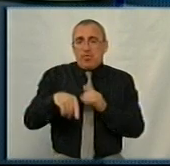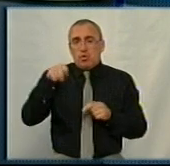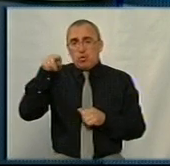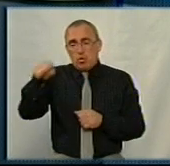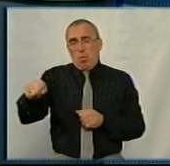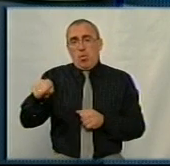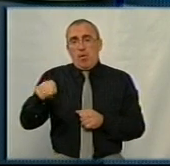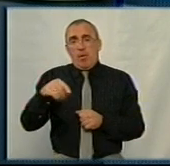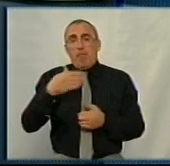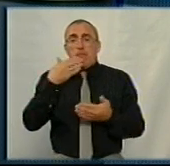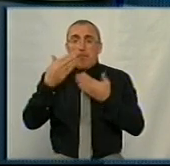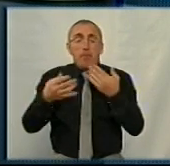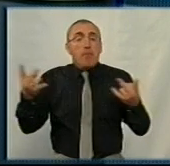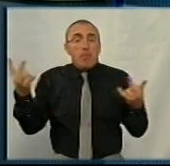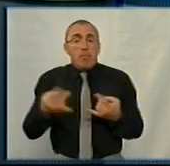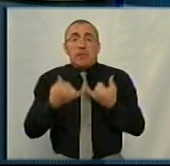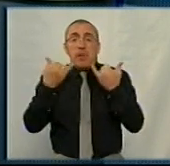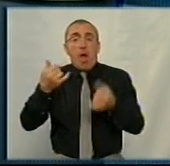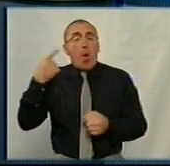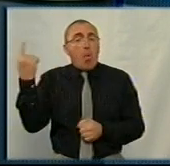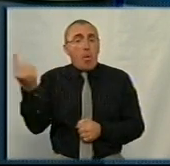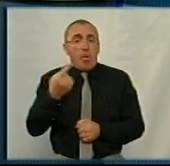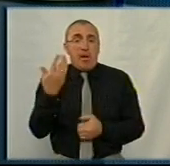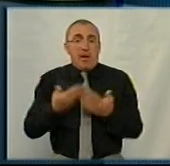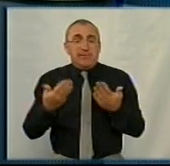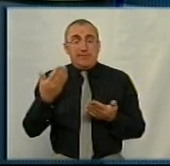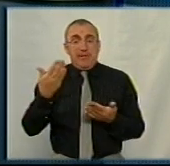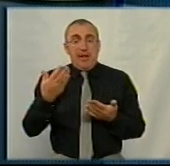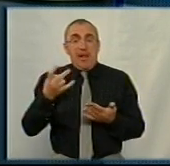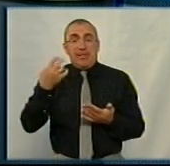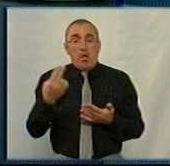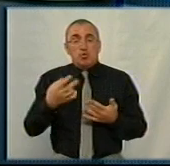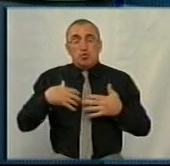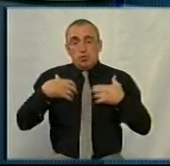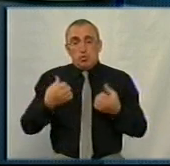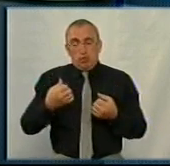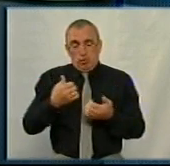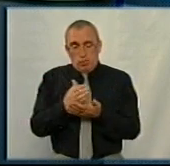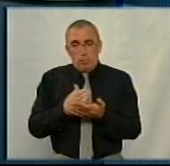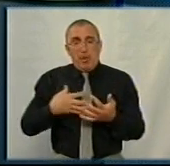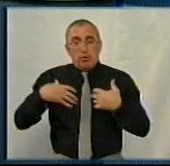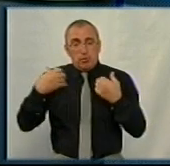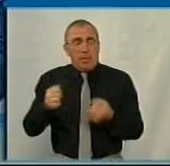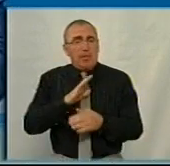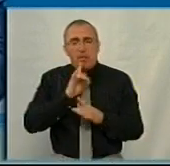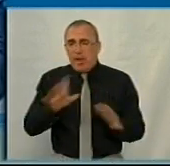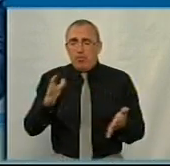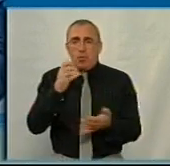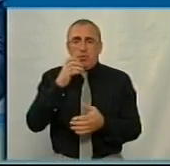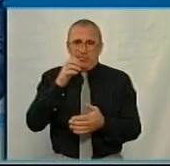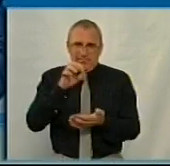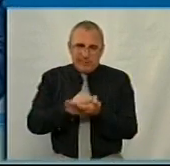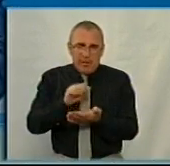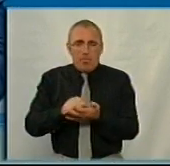попит, який потрібен для області. Якщо Національна служба здоров'я визнала, що вони не будуть займатися послугами